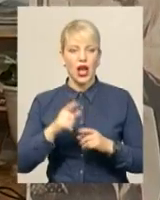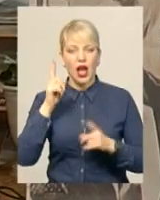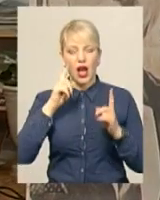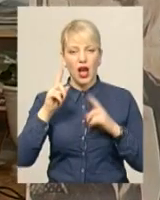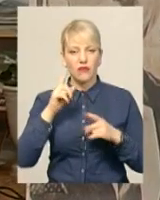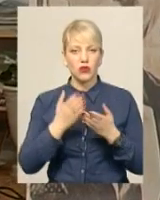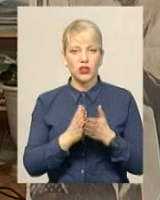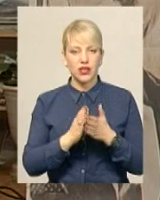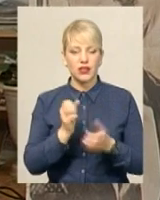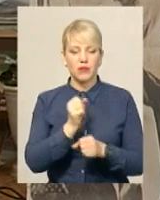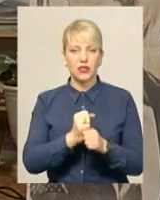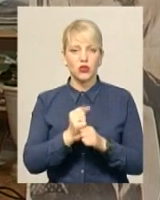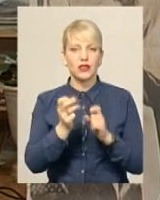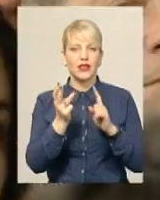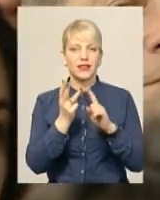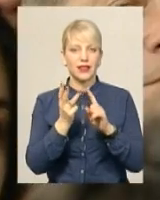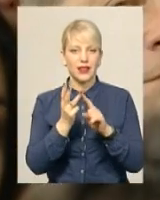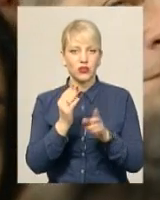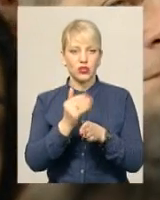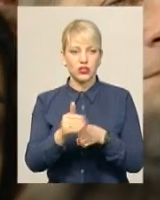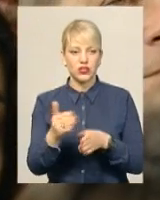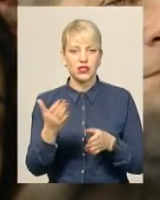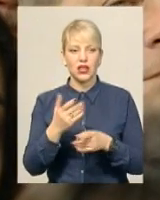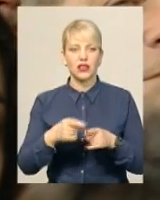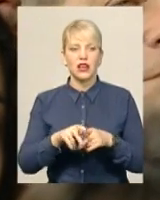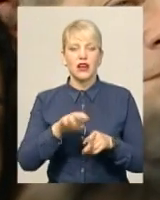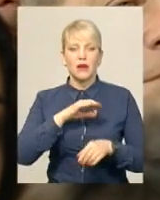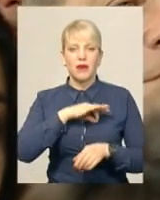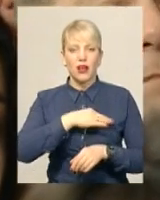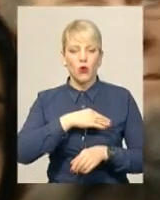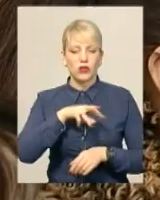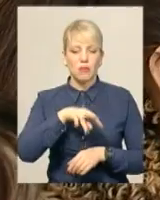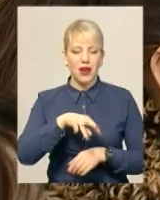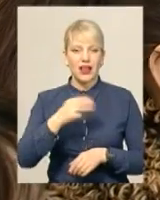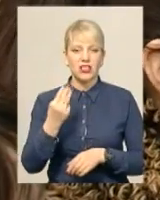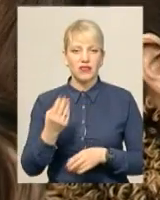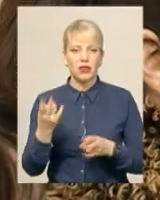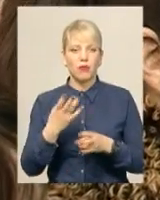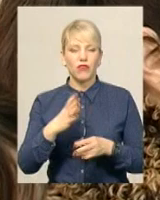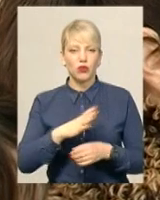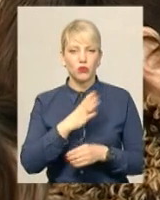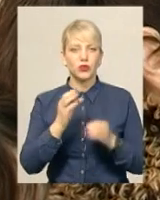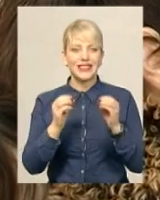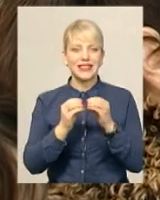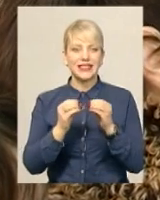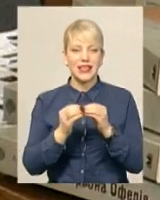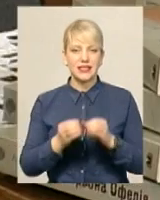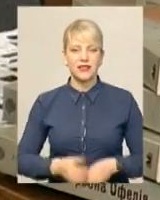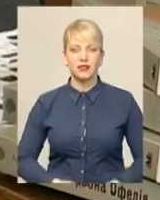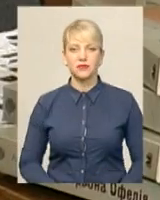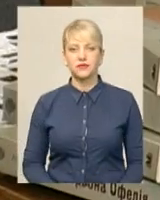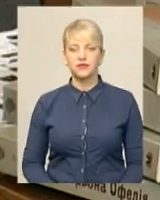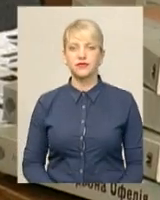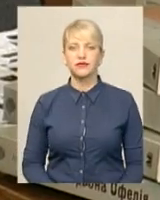вестерну працює над третєю частиною, яких у серії «Пригода Марка Шведа» всього має бути 10. Наталя Захарчук, Дем'ян Цегольник.